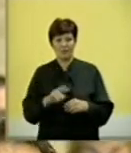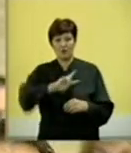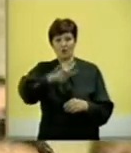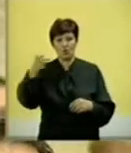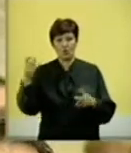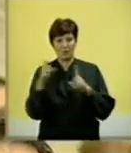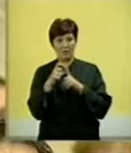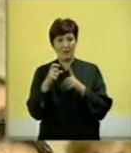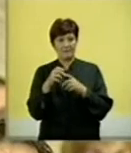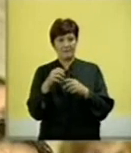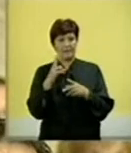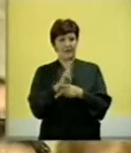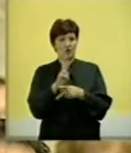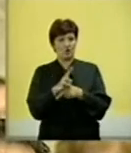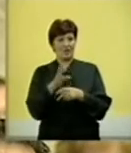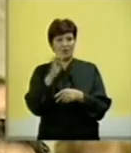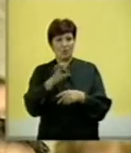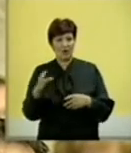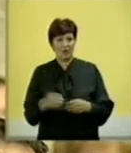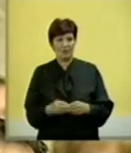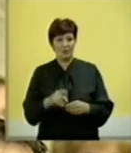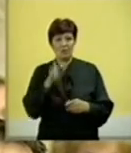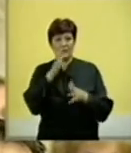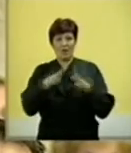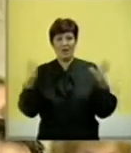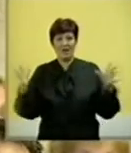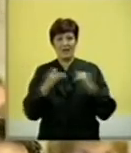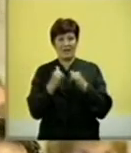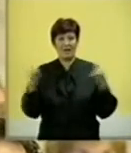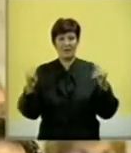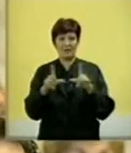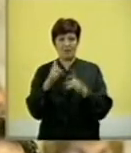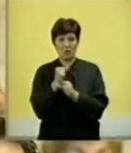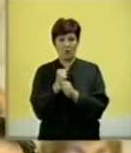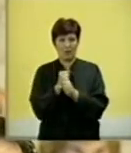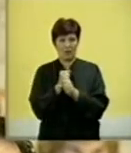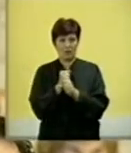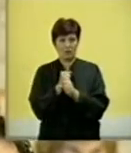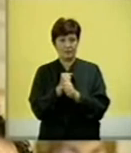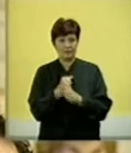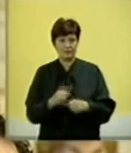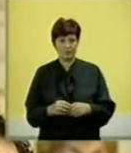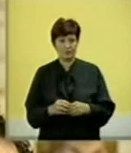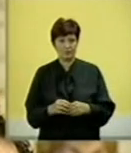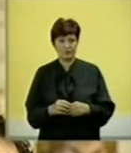drugim državnim organima. U tom ja vidim i to jako velik napredak u radu upravo